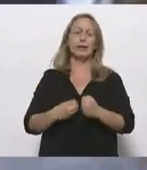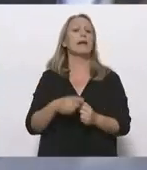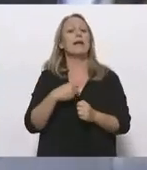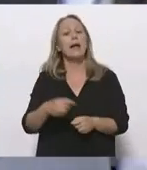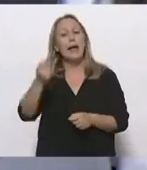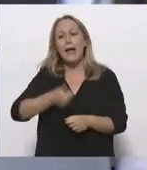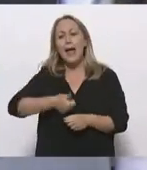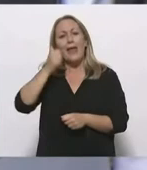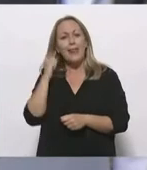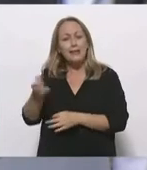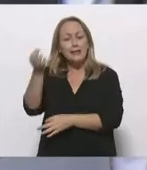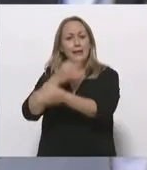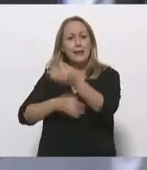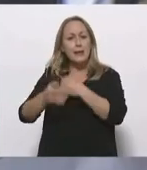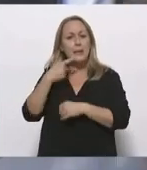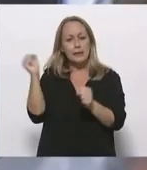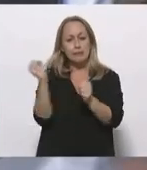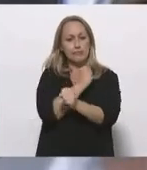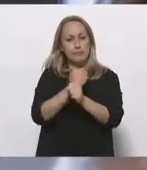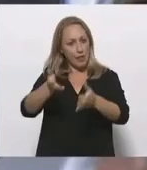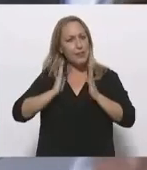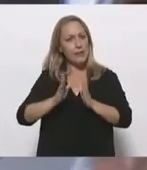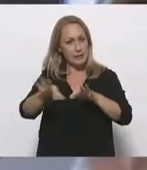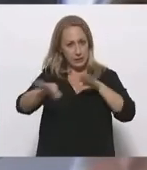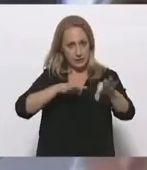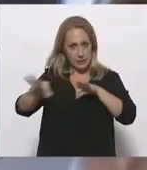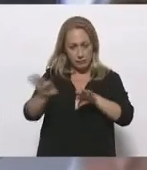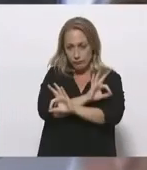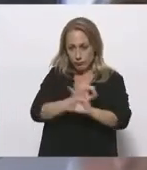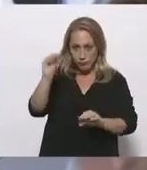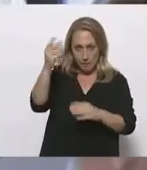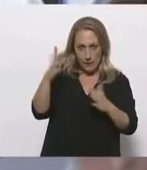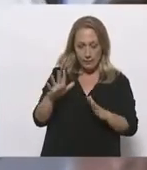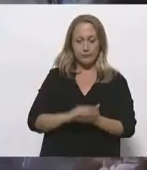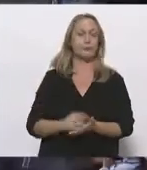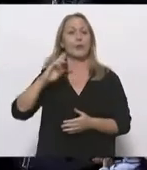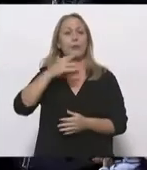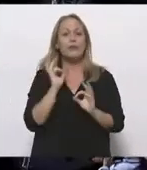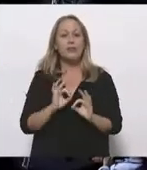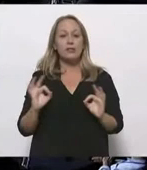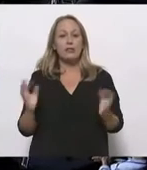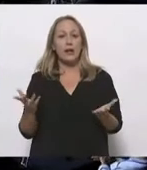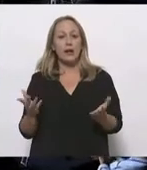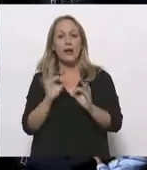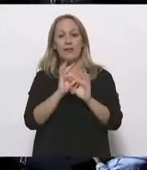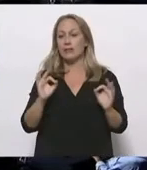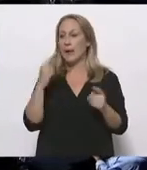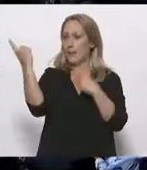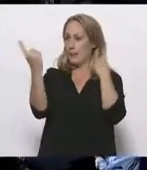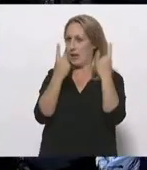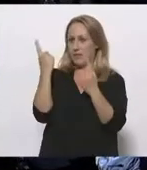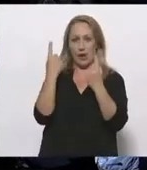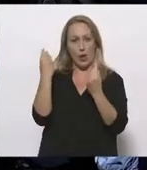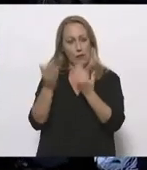χτεσινή σας ομιλία, ότι είστε αποφασισμένος να προχωρήσετε στο σχέδιο μέχρι το τέλος. Έτσι δεν είναι. Είναι δεδομένο αυτό. Όχι μόνο για λόγους περιβαλλοντικούς, για λόγους